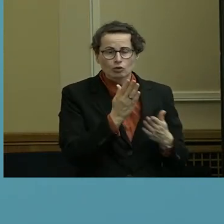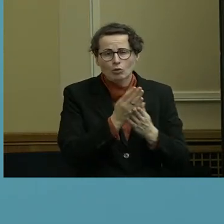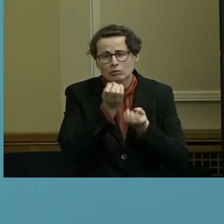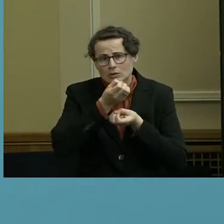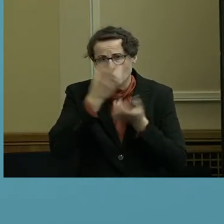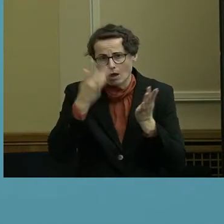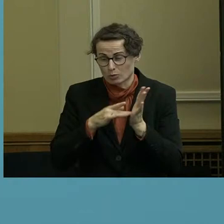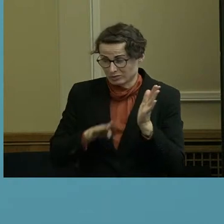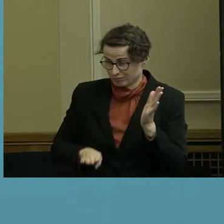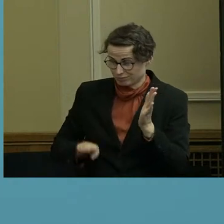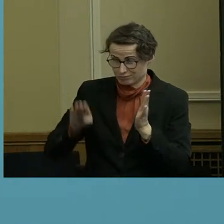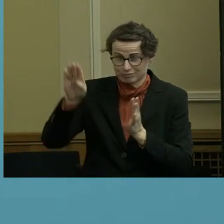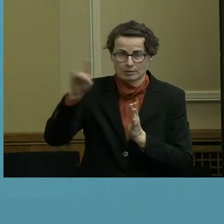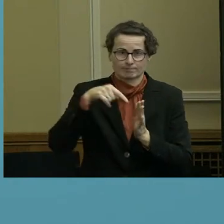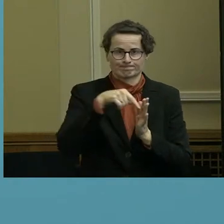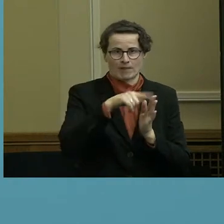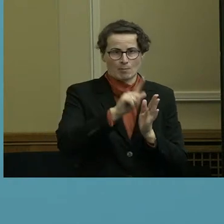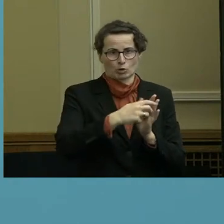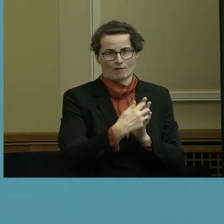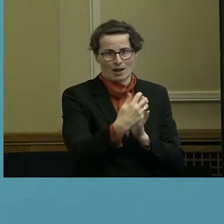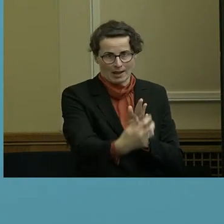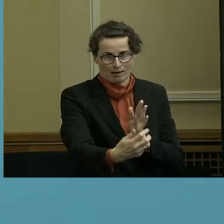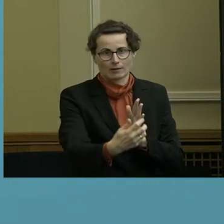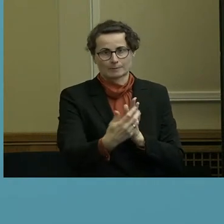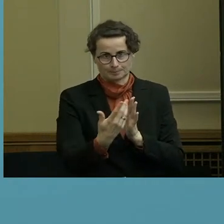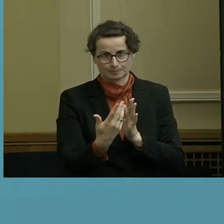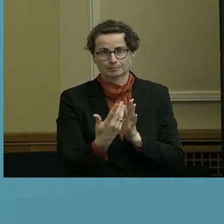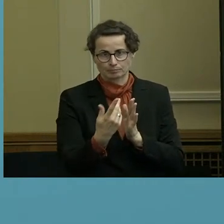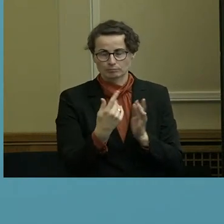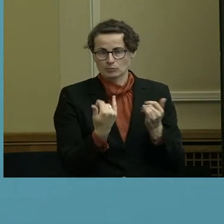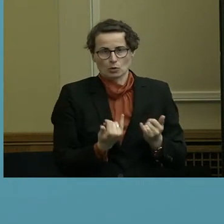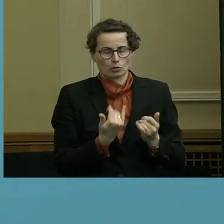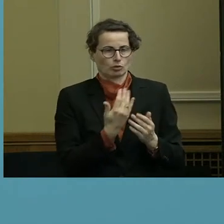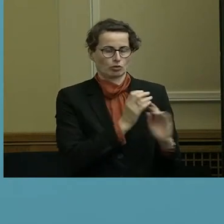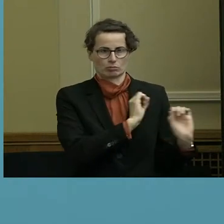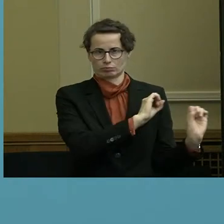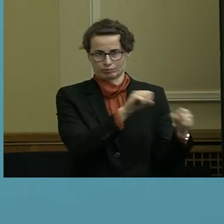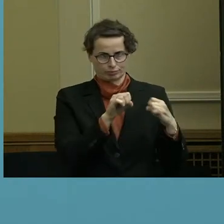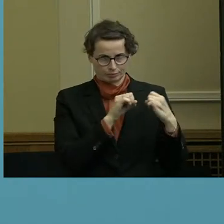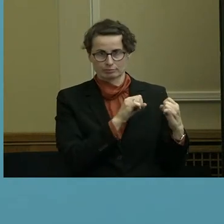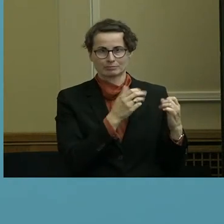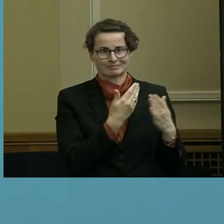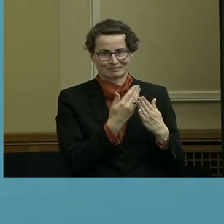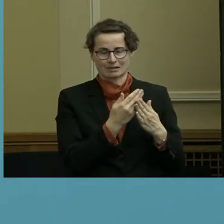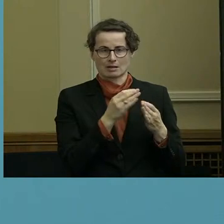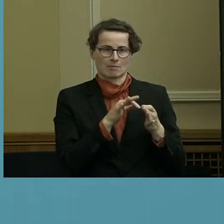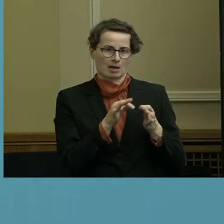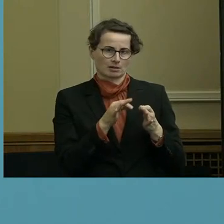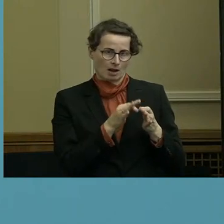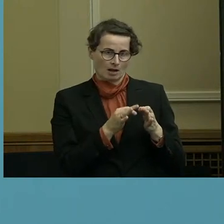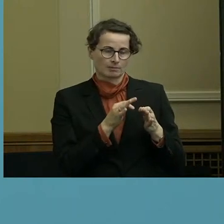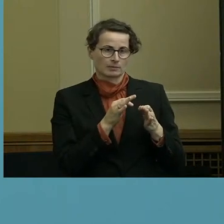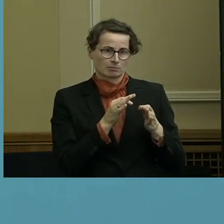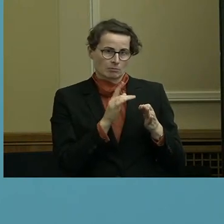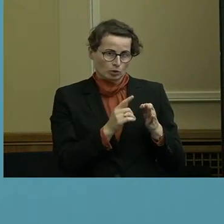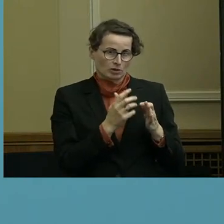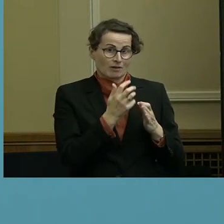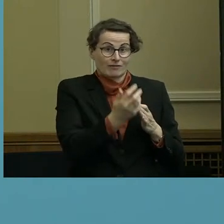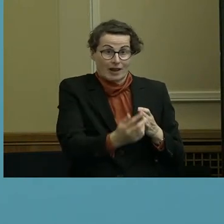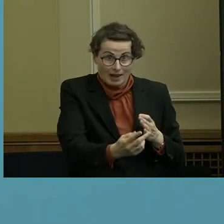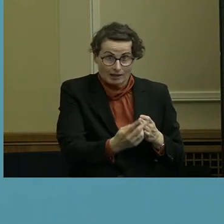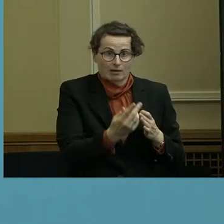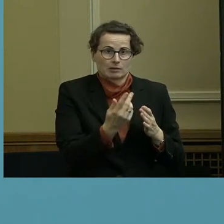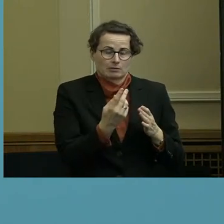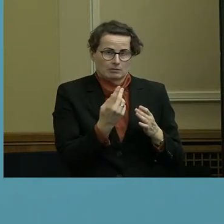ein Vernehmen herbeigeführt worden im Senat, dass man auf jeden Fall diese Maßnahmen verlängern